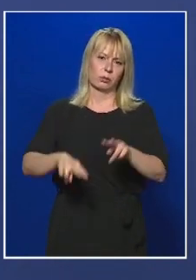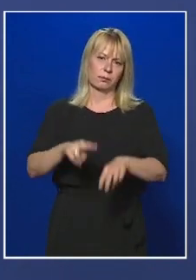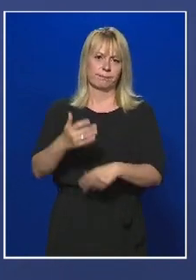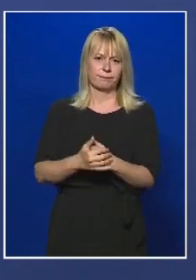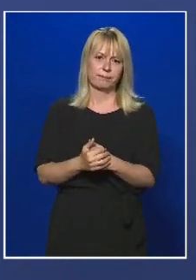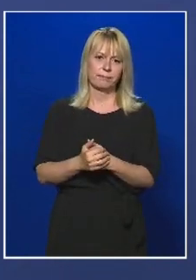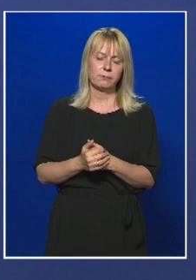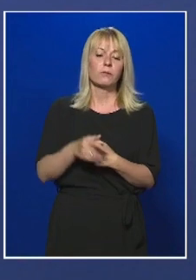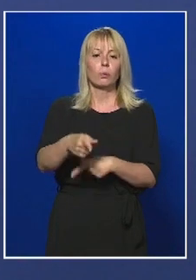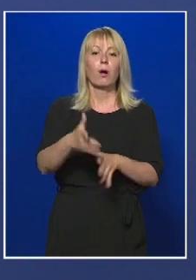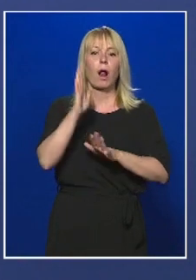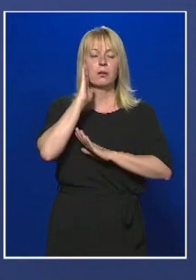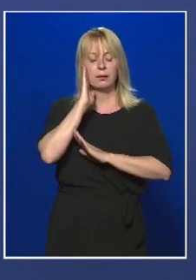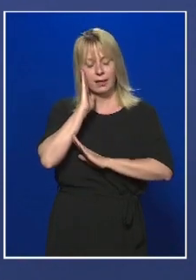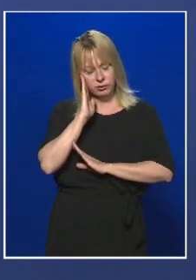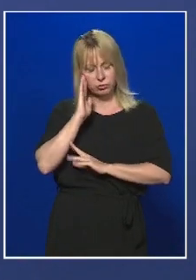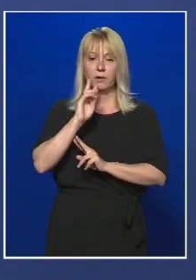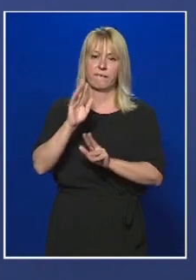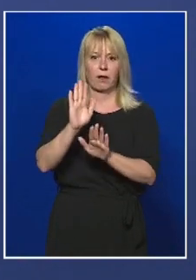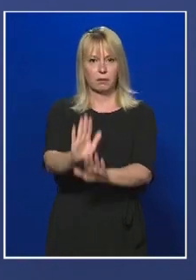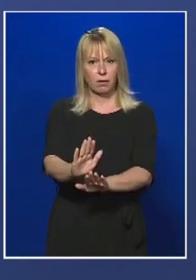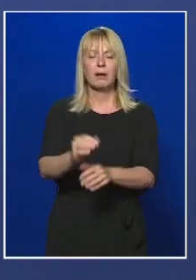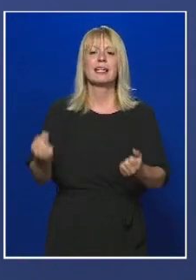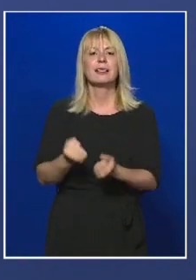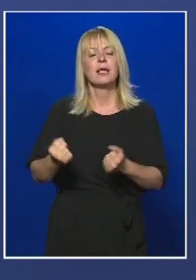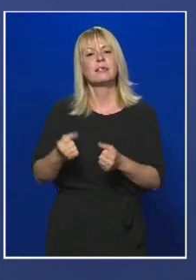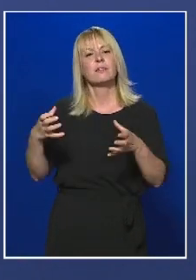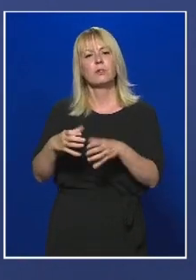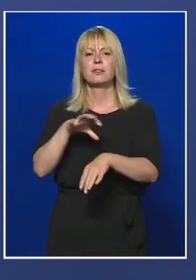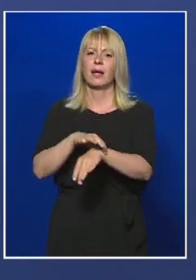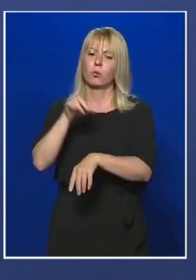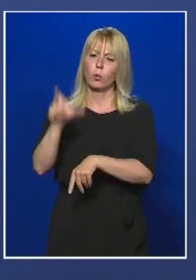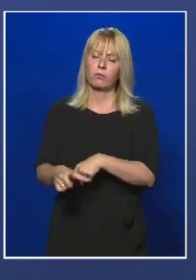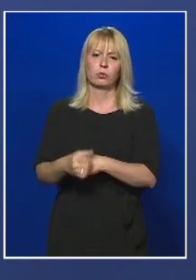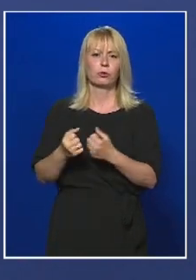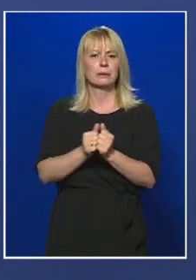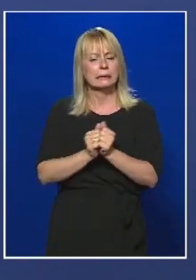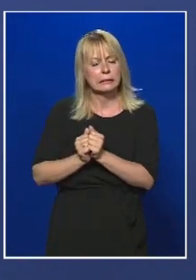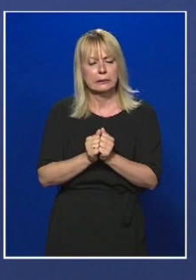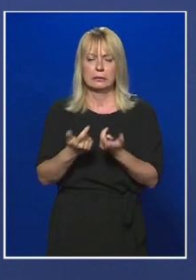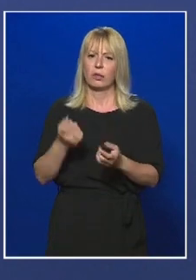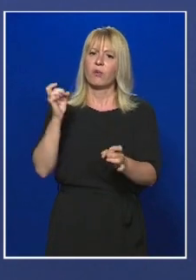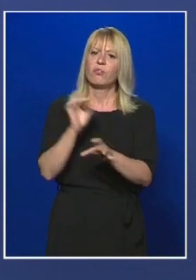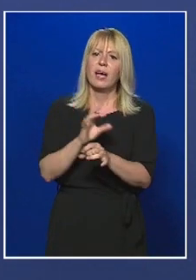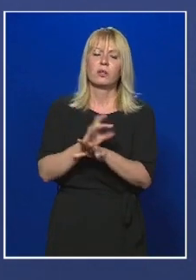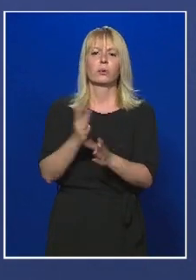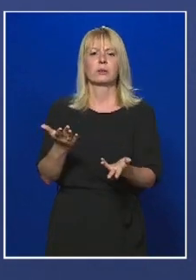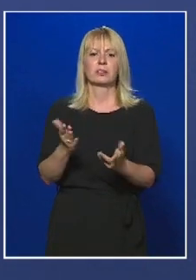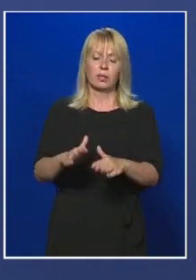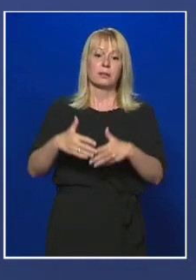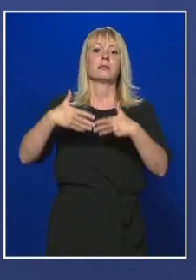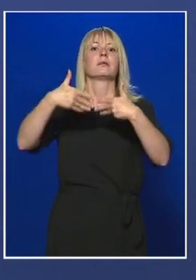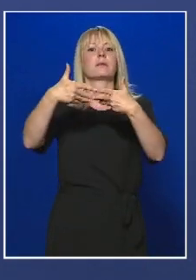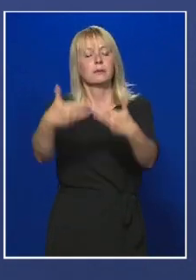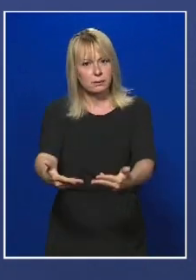altatásban vannak, és az intenzív osztályon dolgozó orvosok azért küzdenek, hogy a fertőzésen át